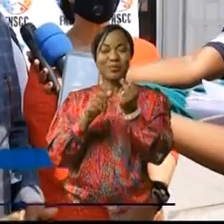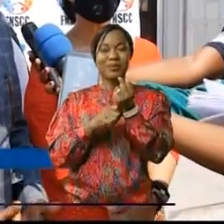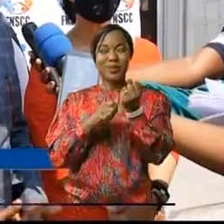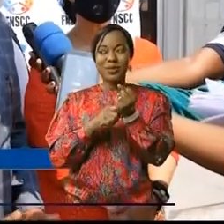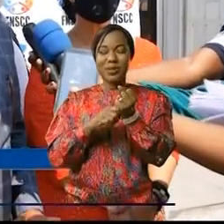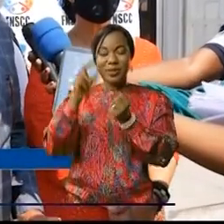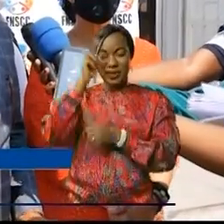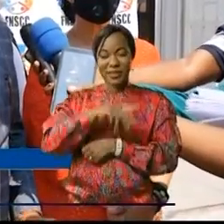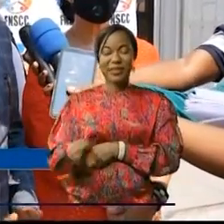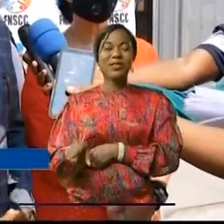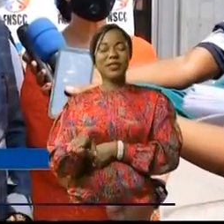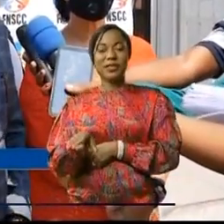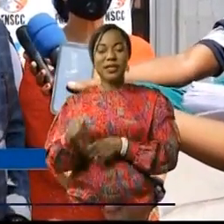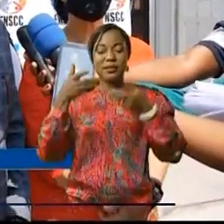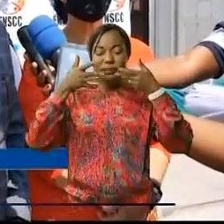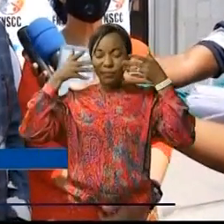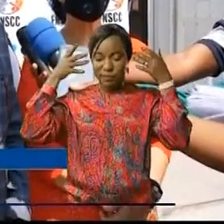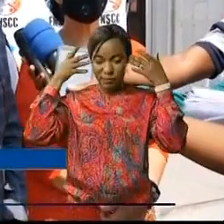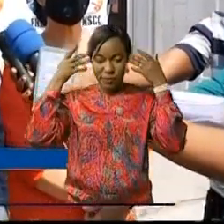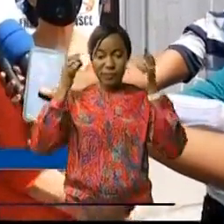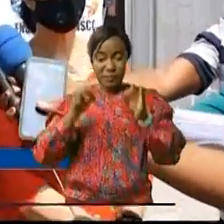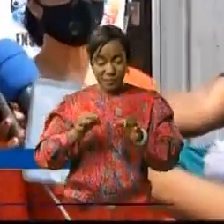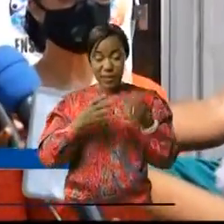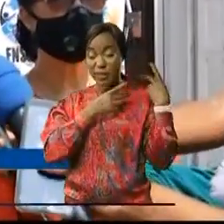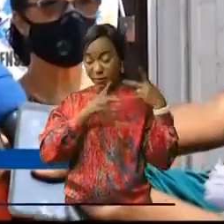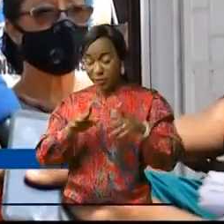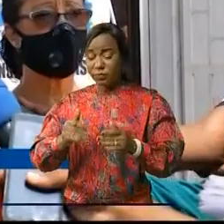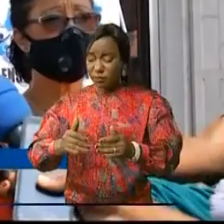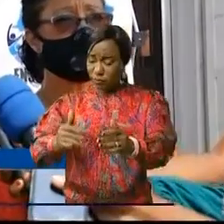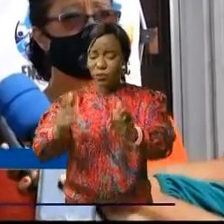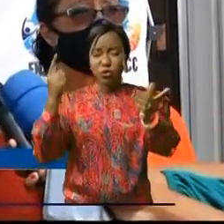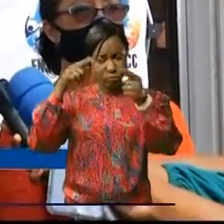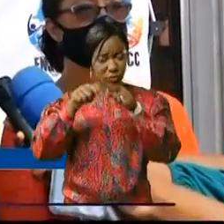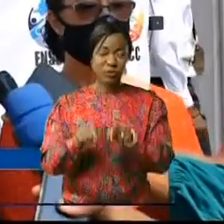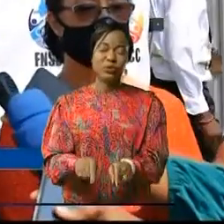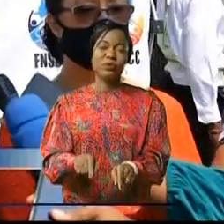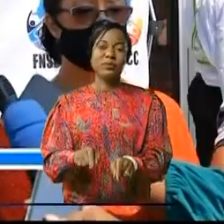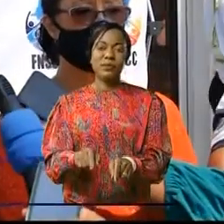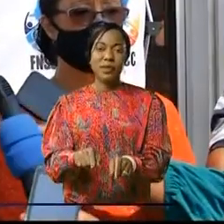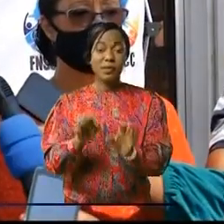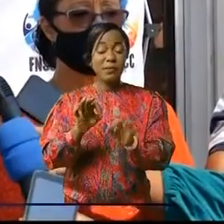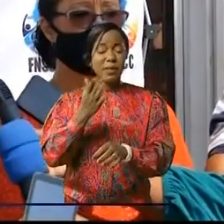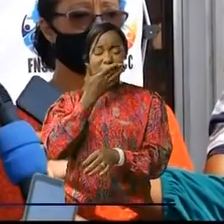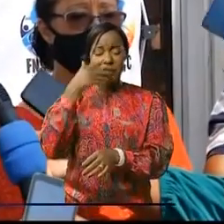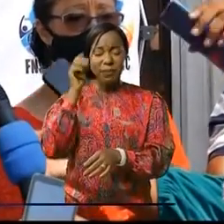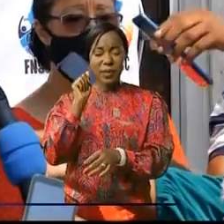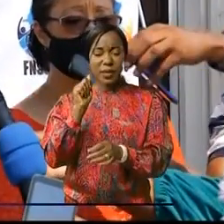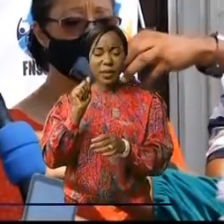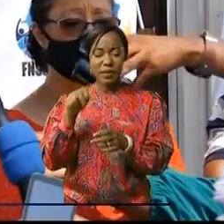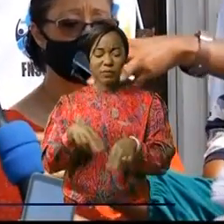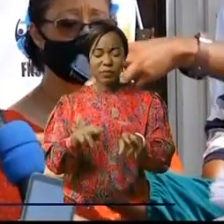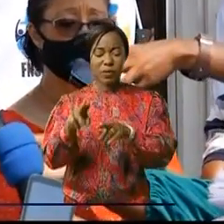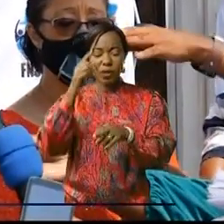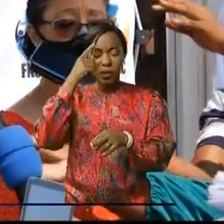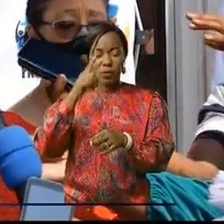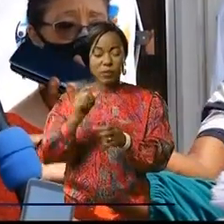Nous constatons évidemment une baisse de cas, mais vous devez savoir que le meilleur moyen de nous protéger, de protéger